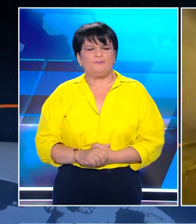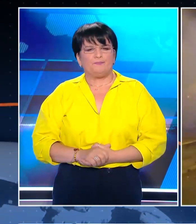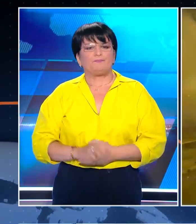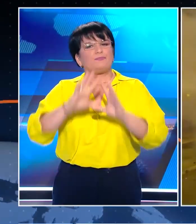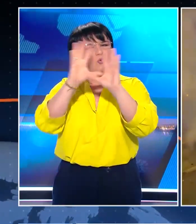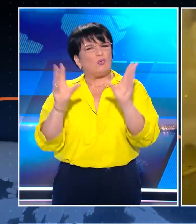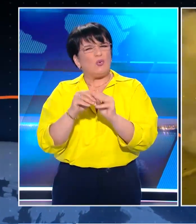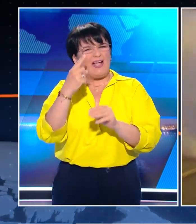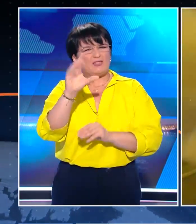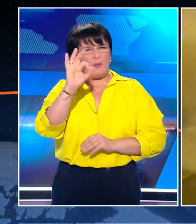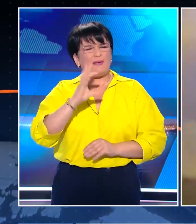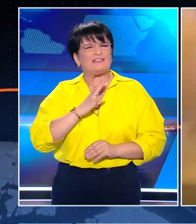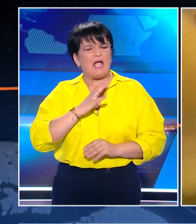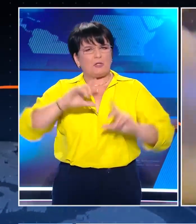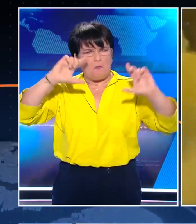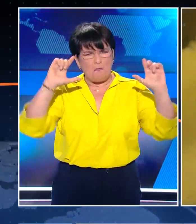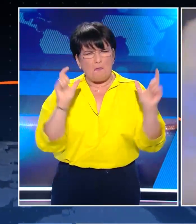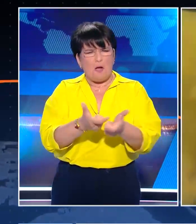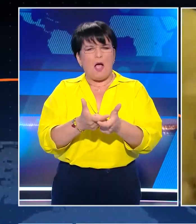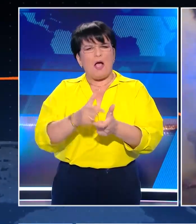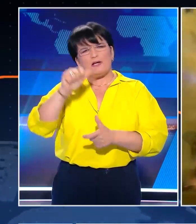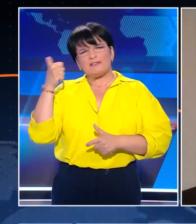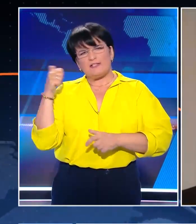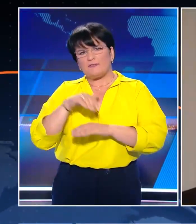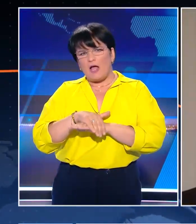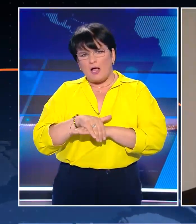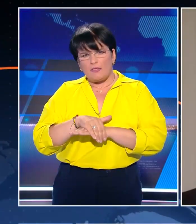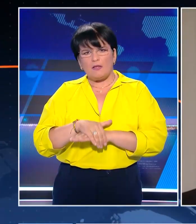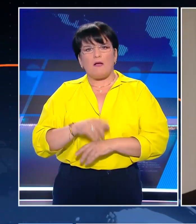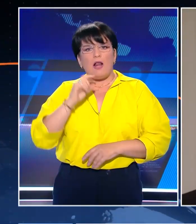Συνολικά, 150 άνθρωποι συνελήθησαν κατά τη διάρρυκα της θεσσινής βραδιάς.